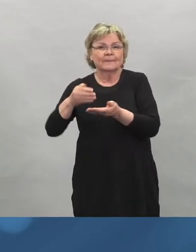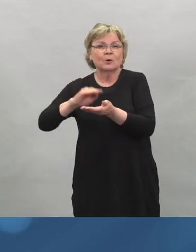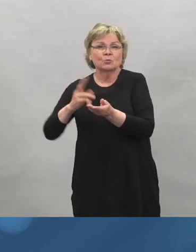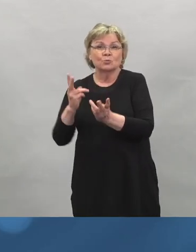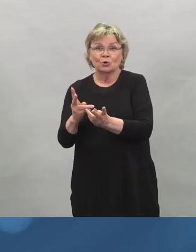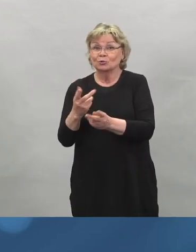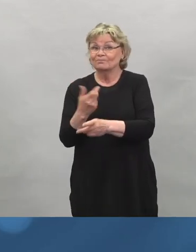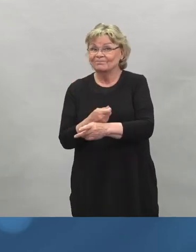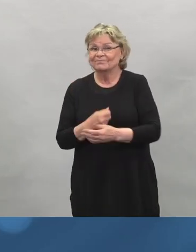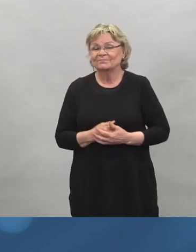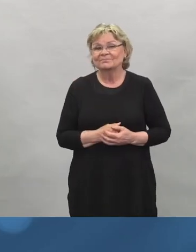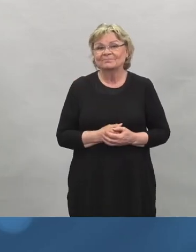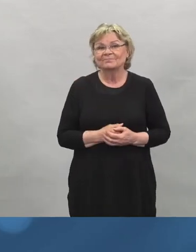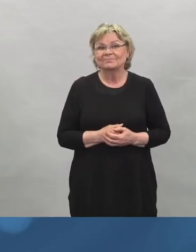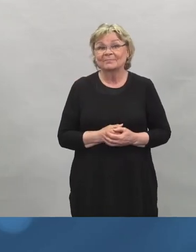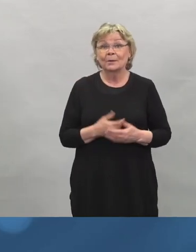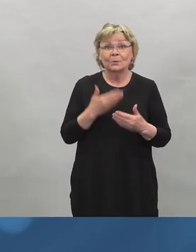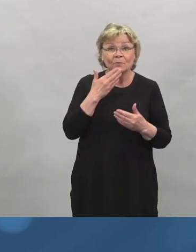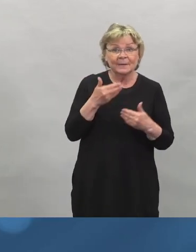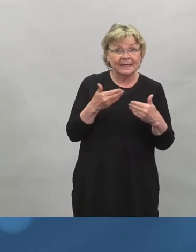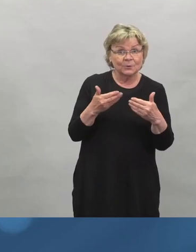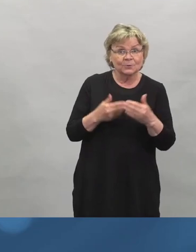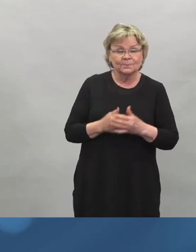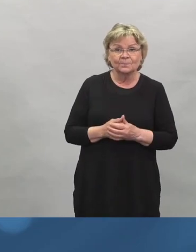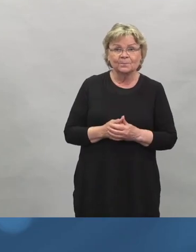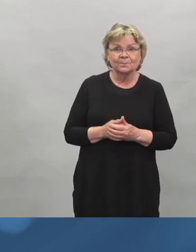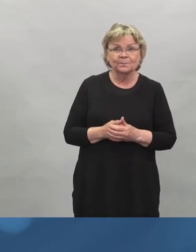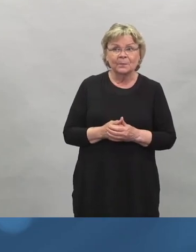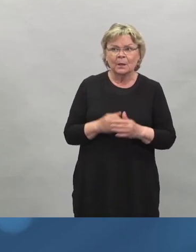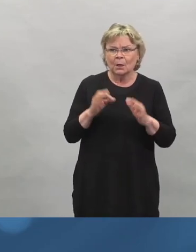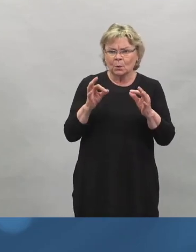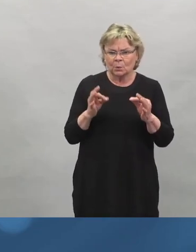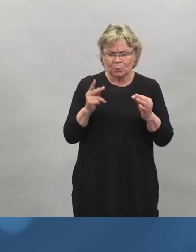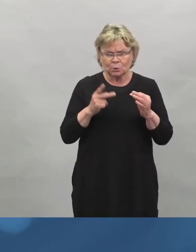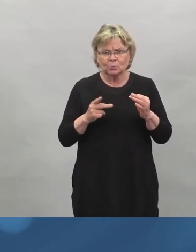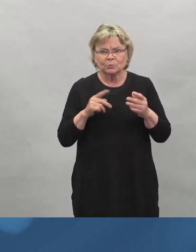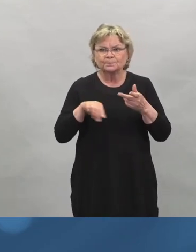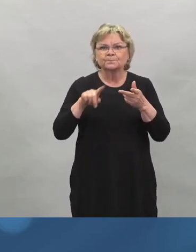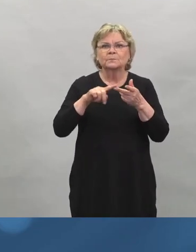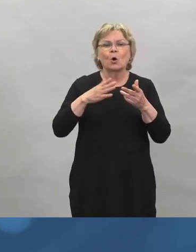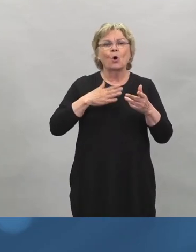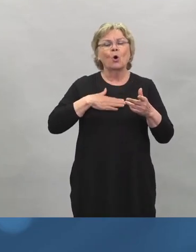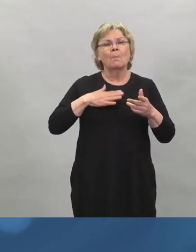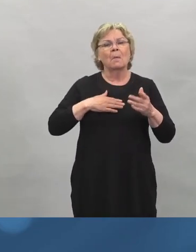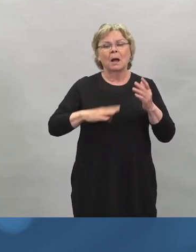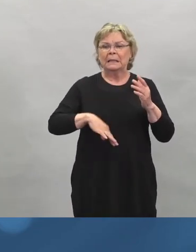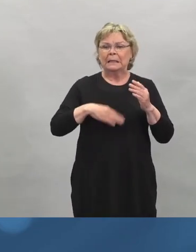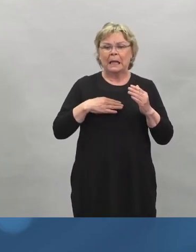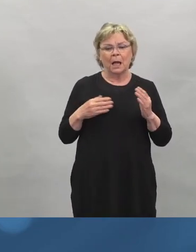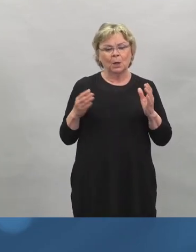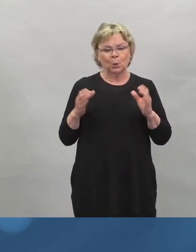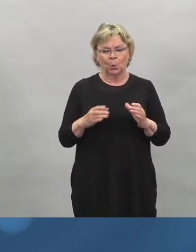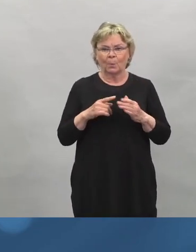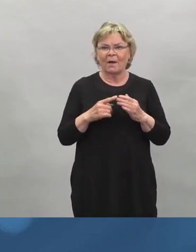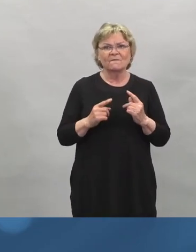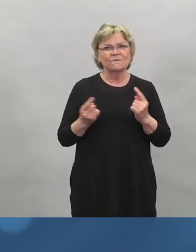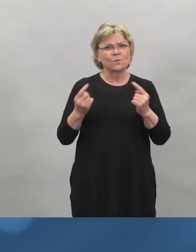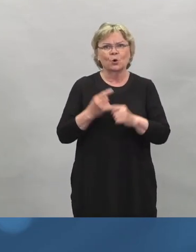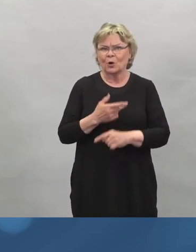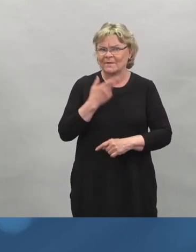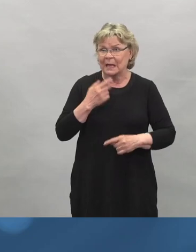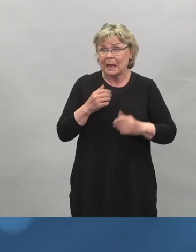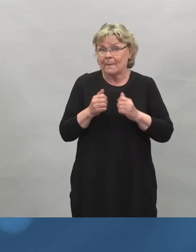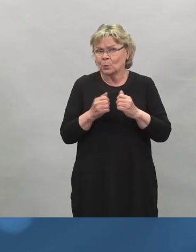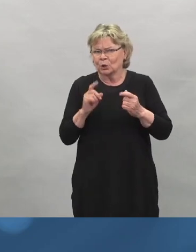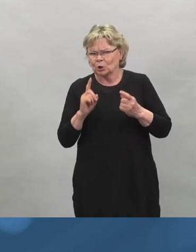Hyvä, kiitoksia. Voinko saada rokotteen aiemmin kuin oman ikäryhmäni vuoro olisi, jos olen esimerkiksi